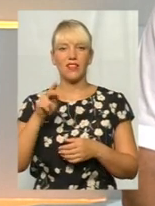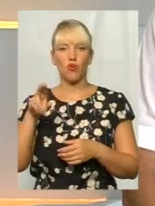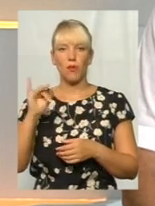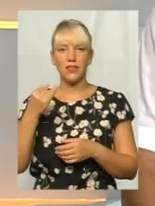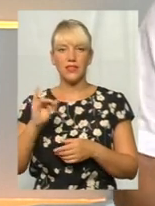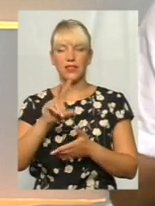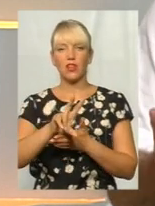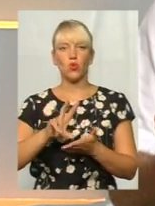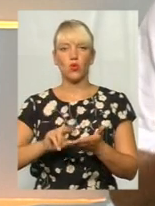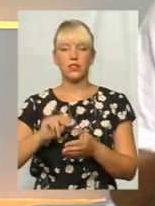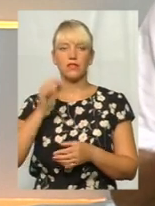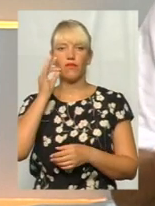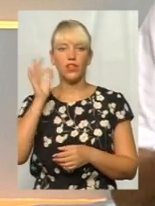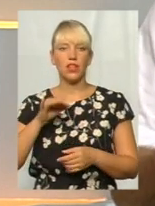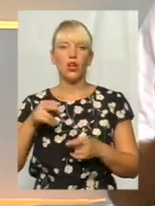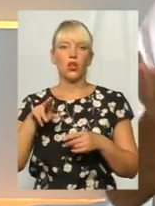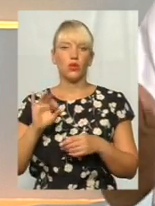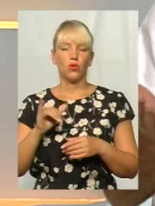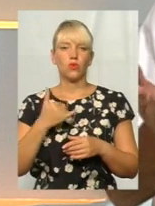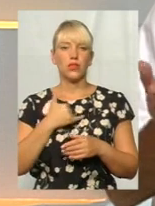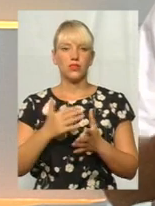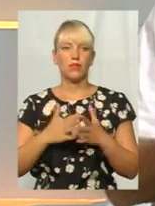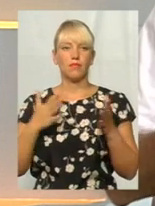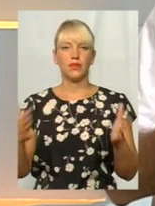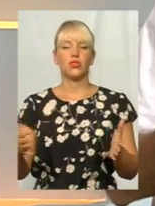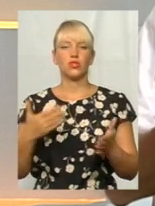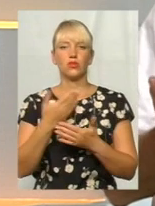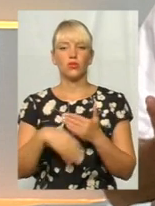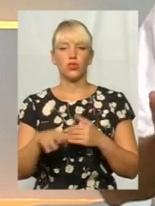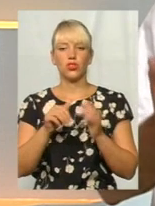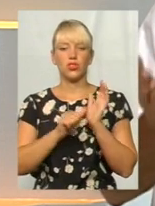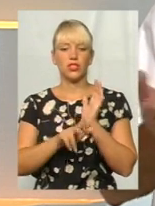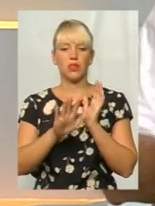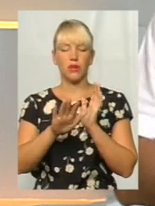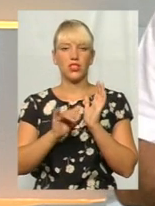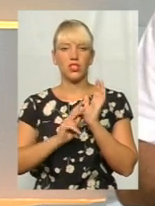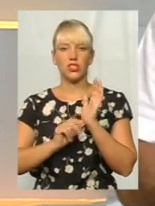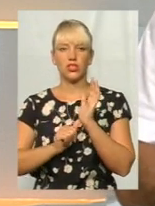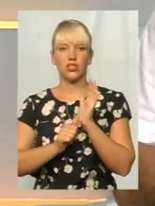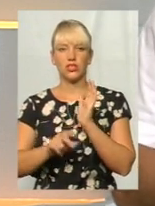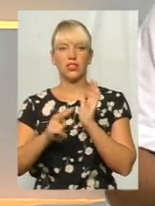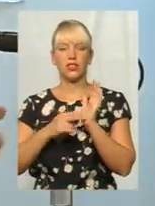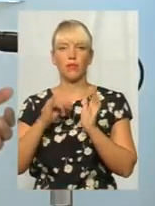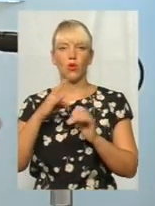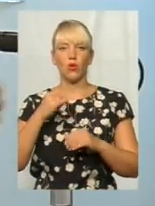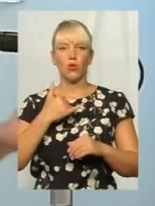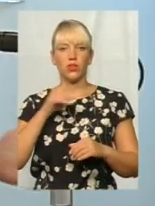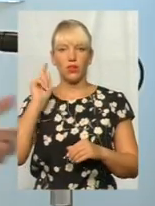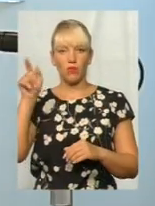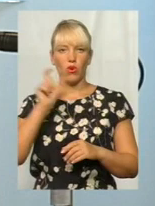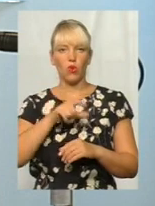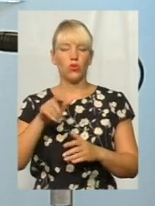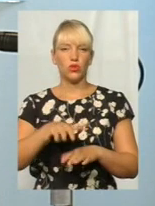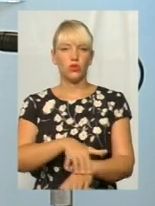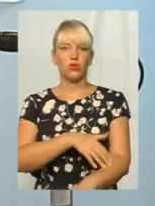в нас більшість йдуть в 65-67, правда, там люди живуть довше. Тому тут